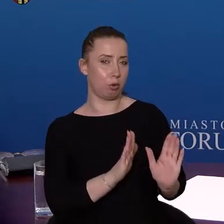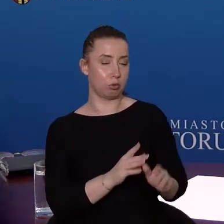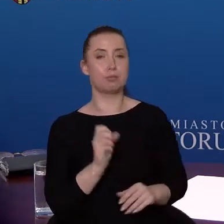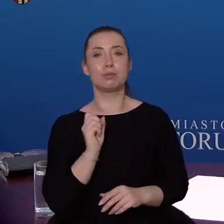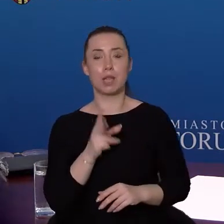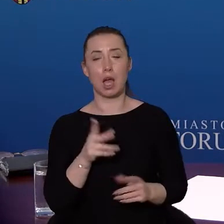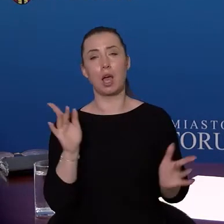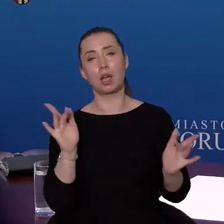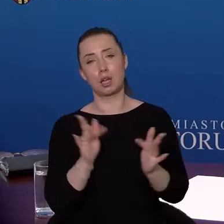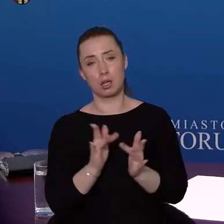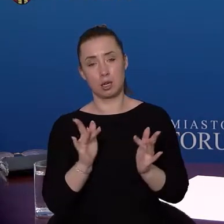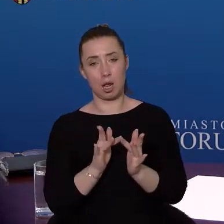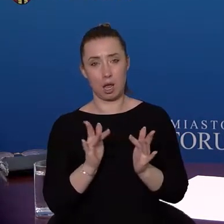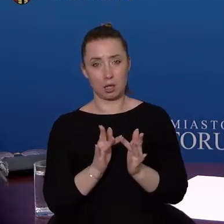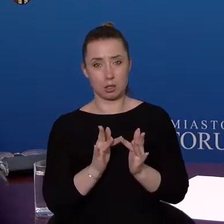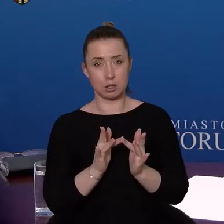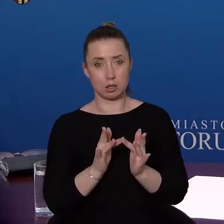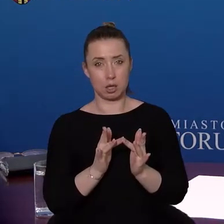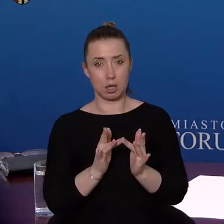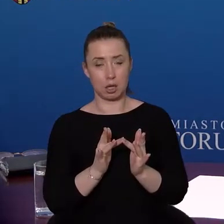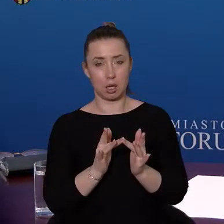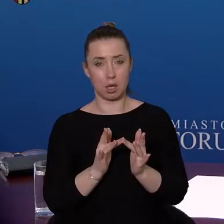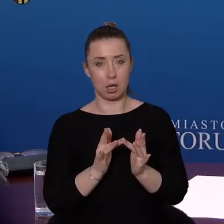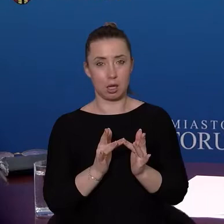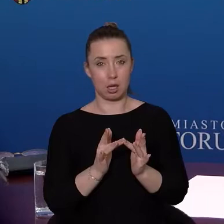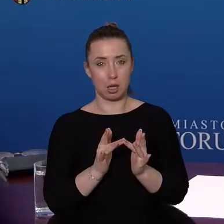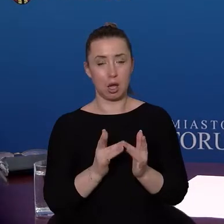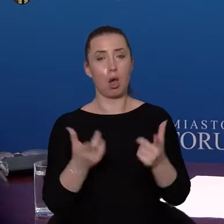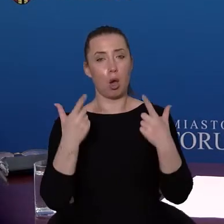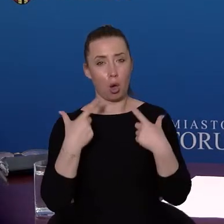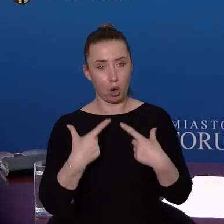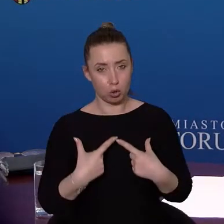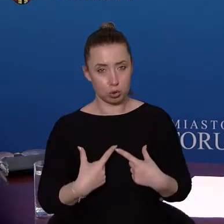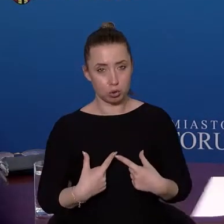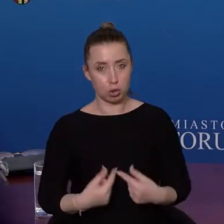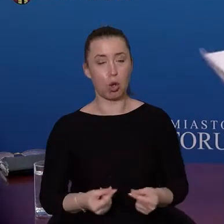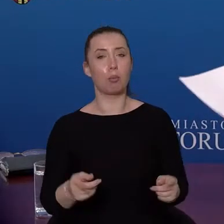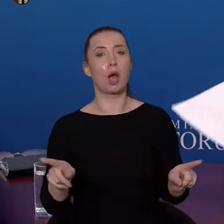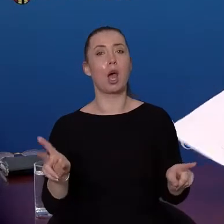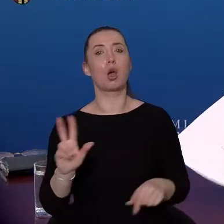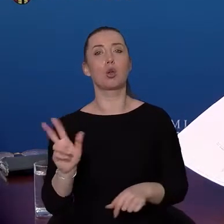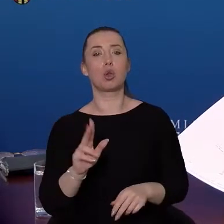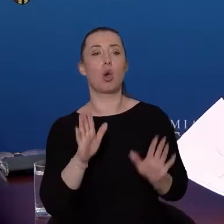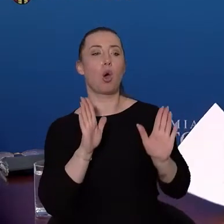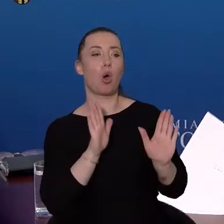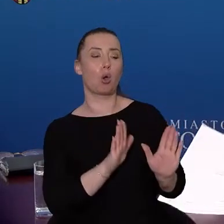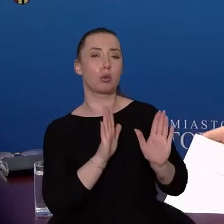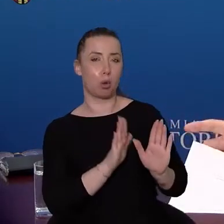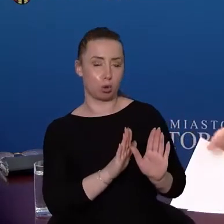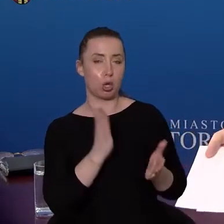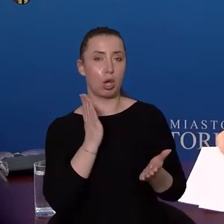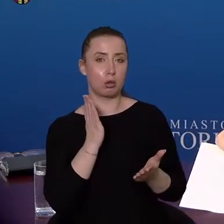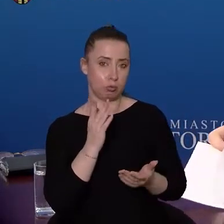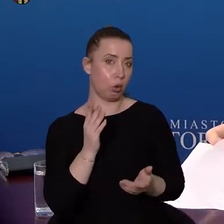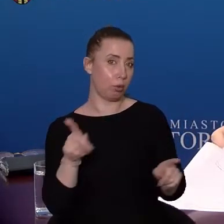to prawda, do tych, którzy, do osób, które są odporne zaliczyć, można także osoby, które przechorowały